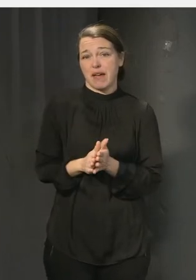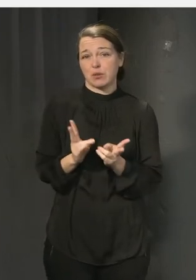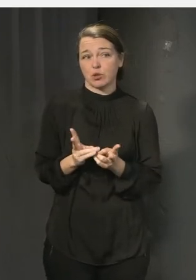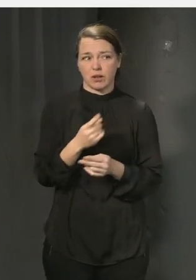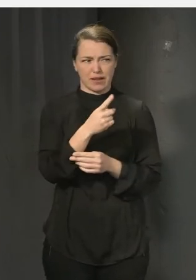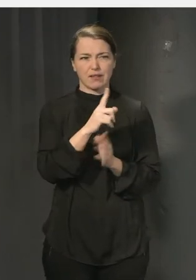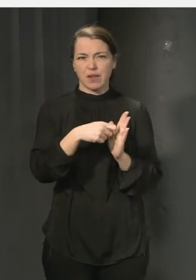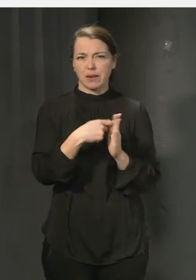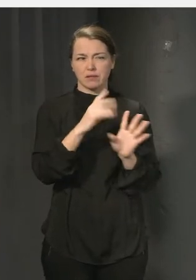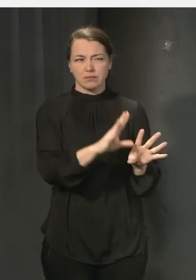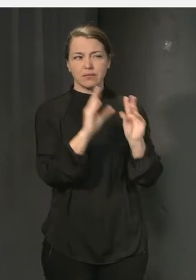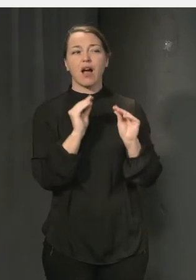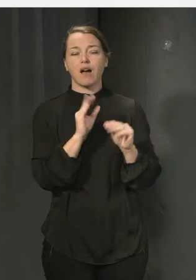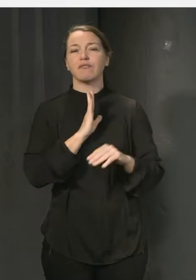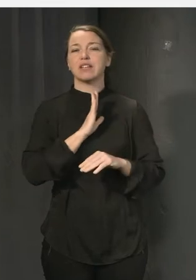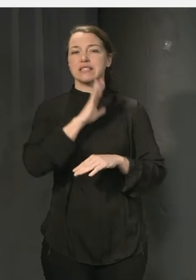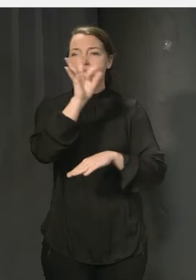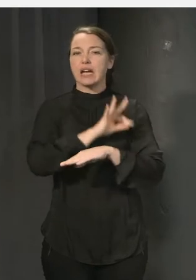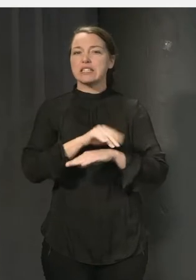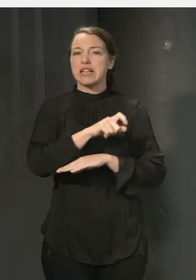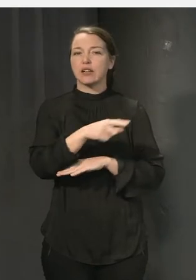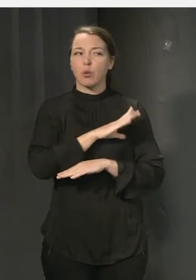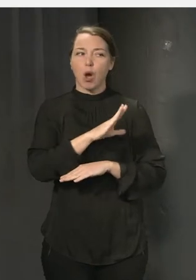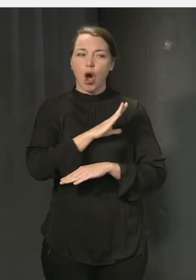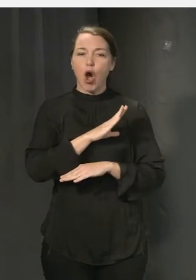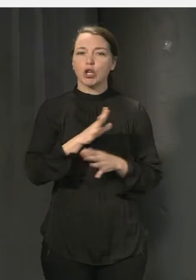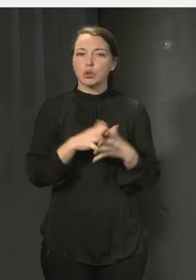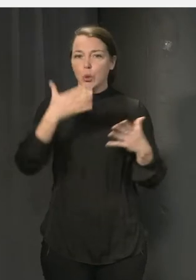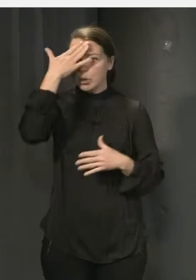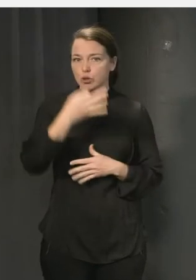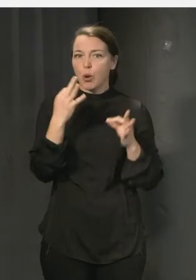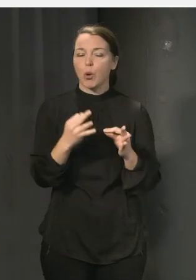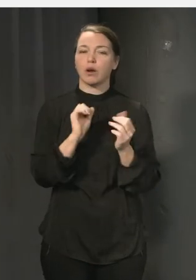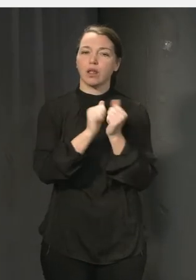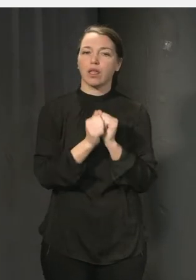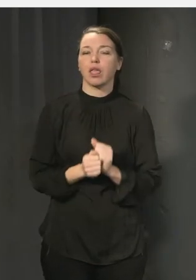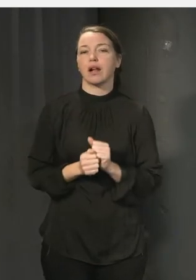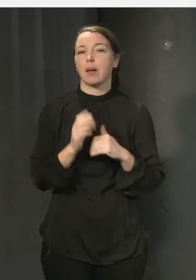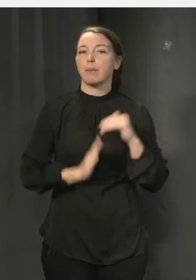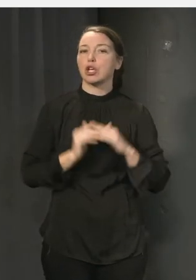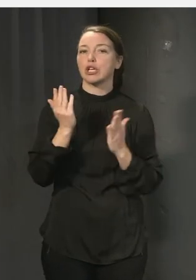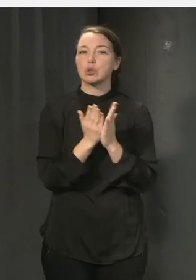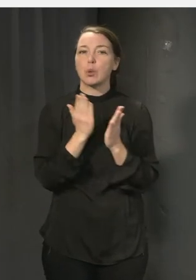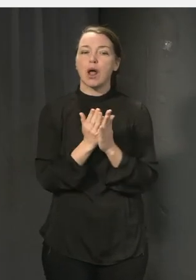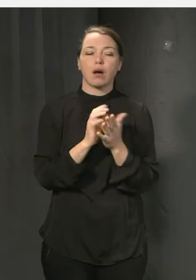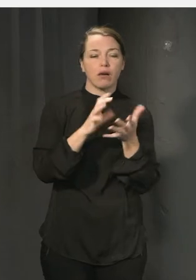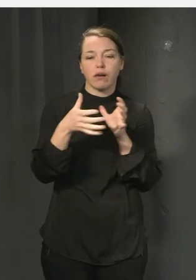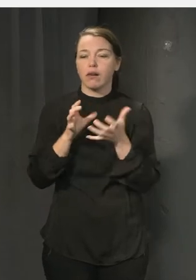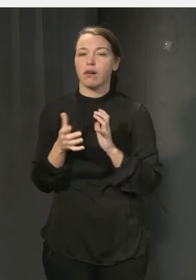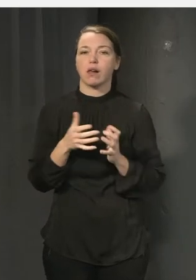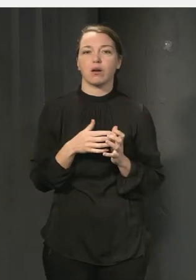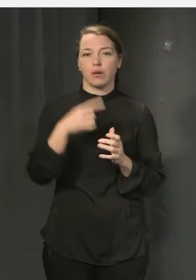filmen. Att det finns arkitekter som har stor kunskap om hur man kan utforma skolans miljöer utifrån de här två olika